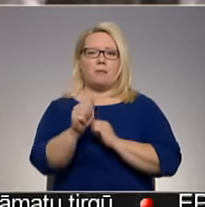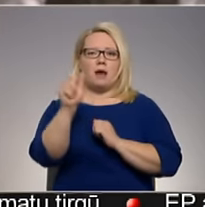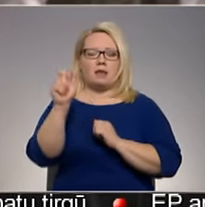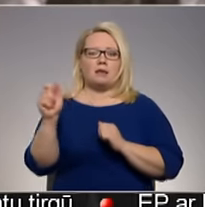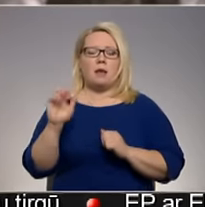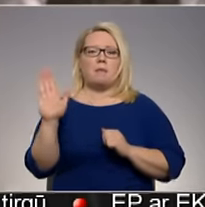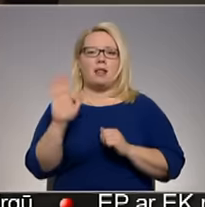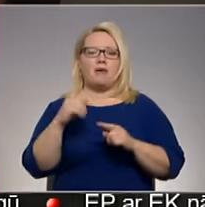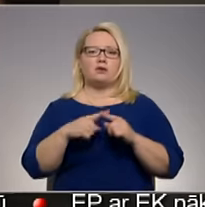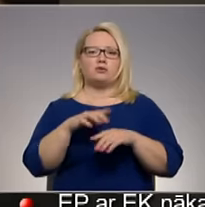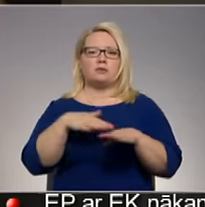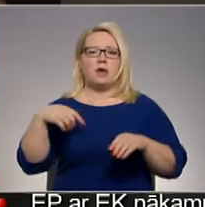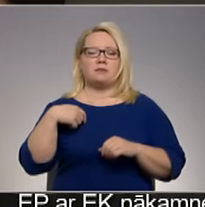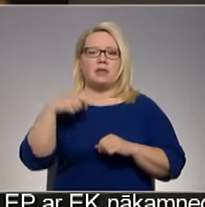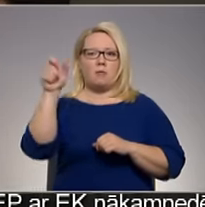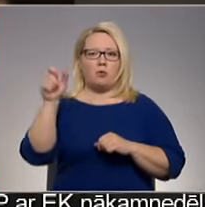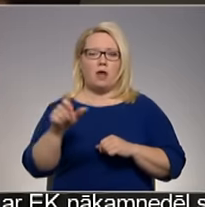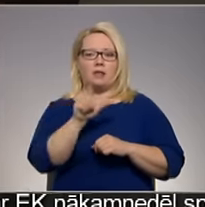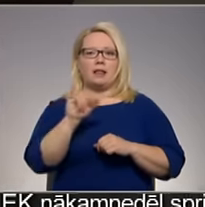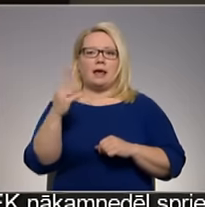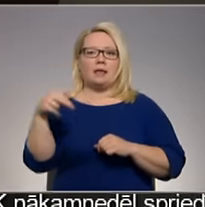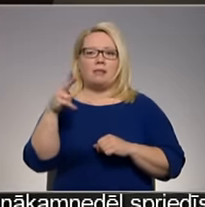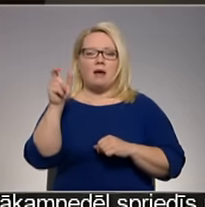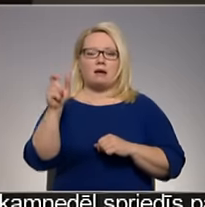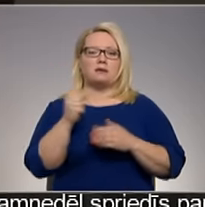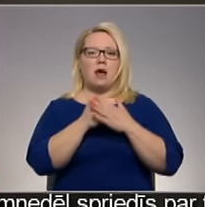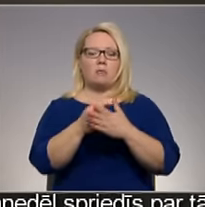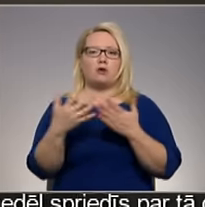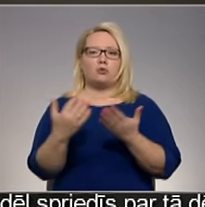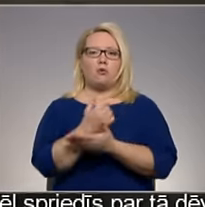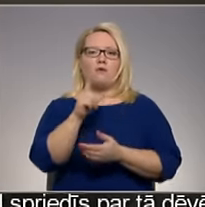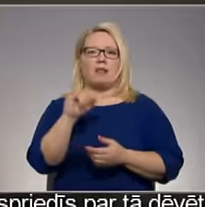vēl Leviča un saimas deputāta Ingmāra Līdakas, atbalstu guva Līdaka.